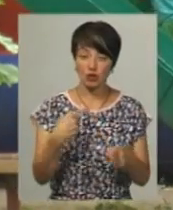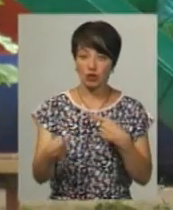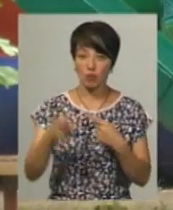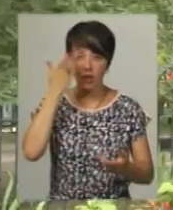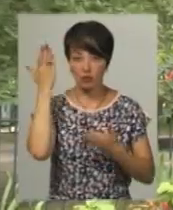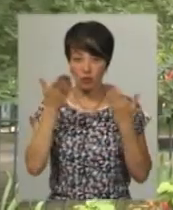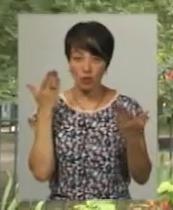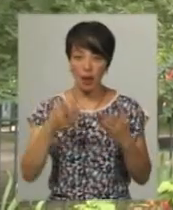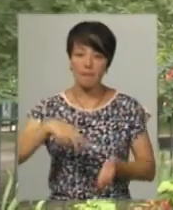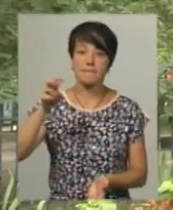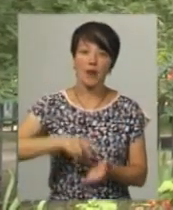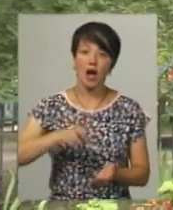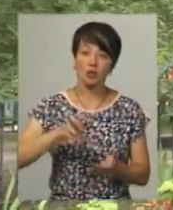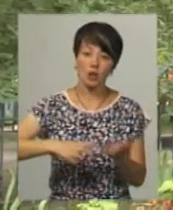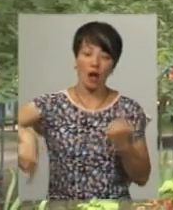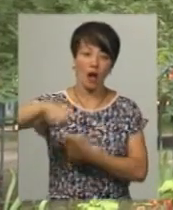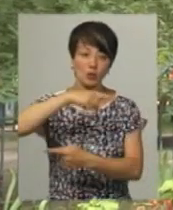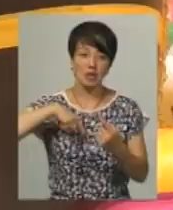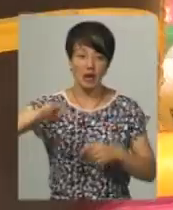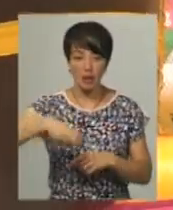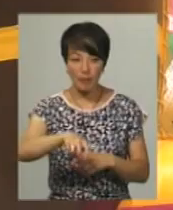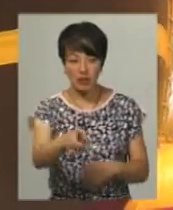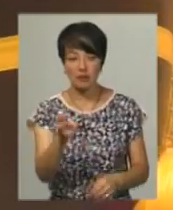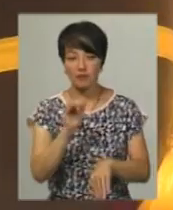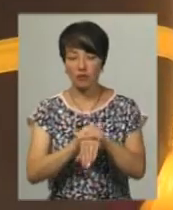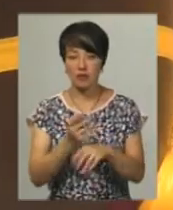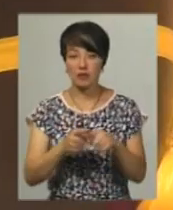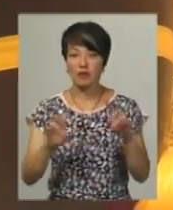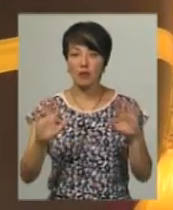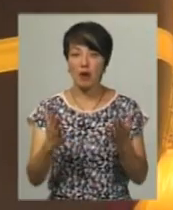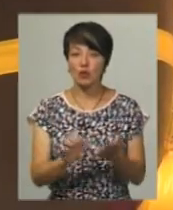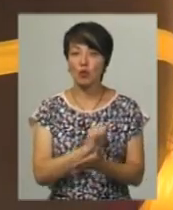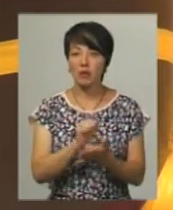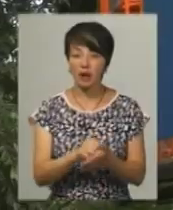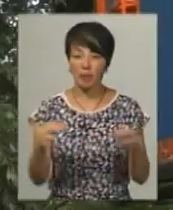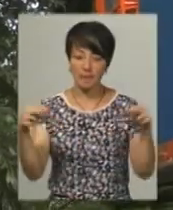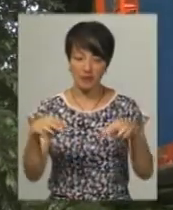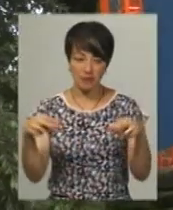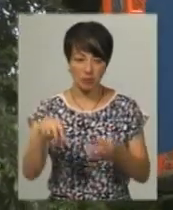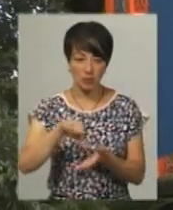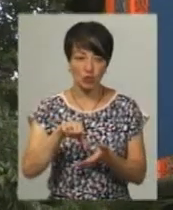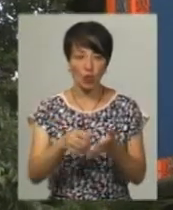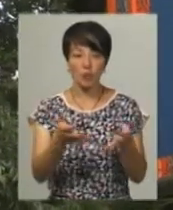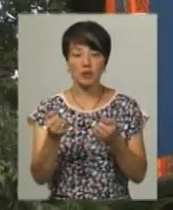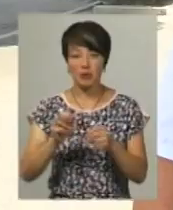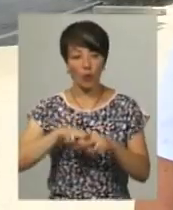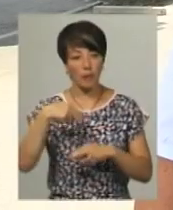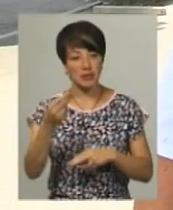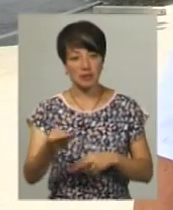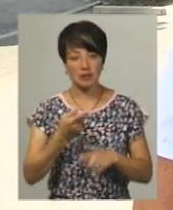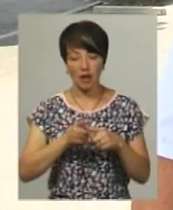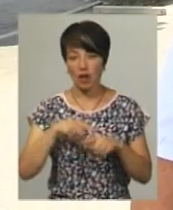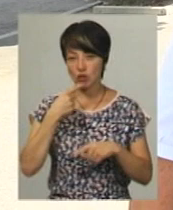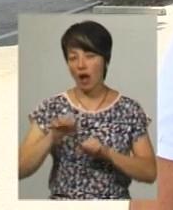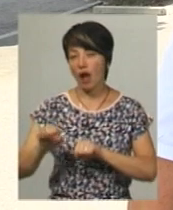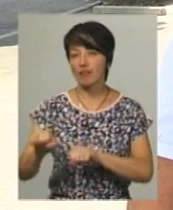атракціоні, будь-то батути, карусели чи лабіринти, варто зафіксувати цей випадок документально в присутності свідків, щоб отримати компенсацію. Про це каже